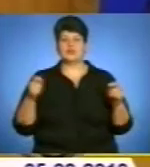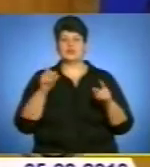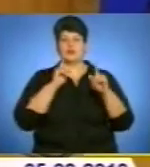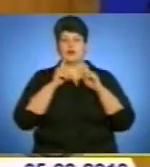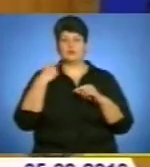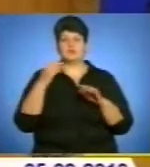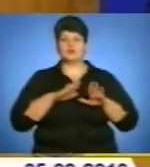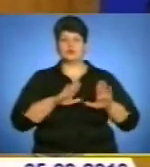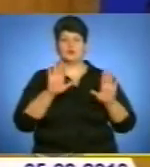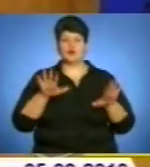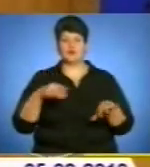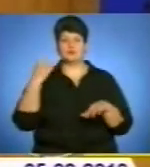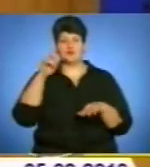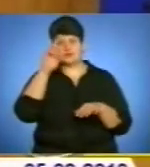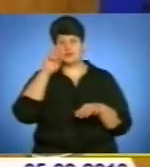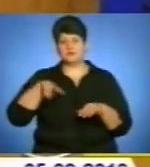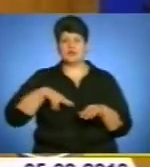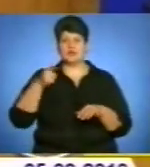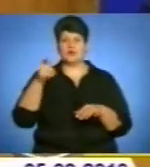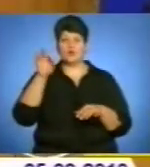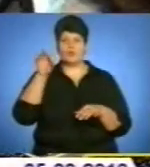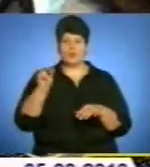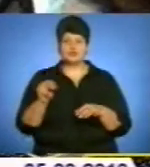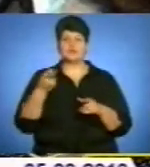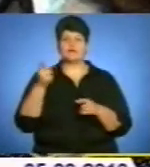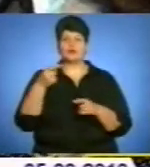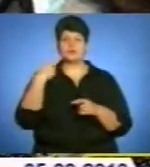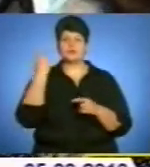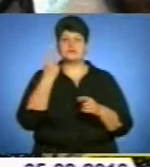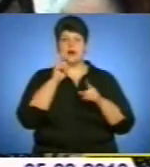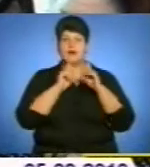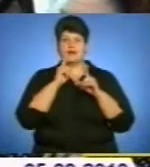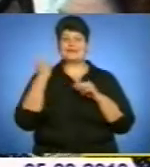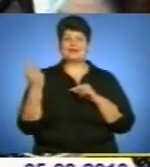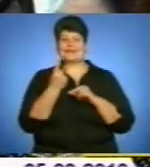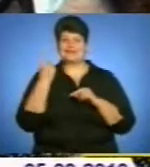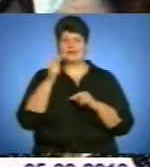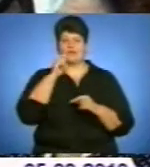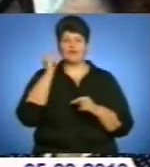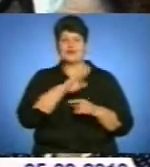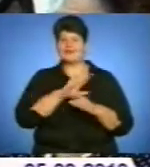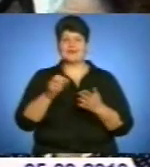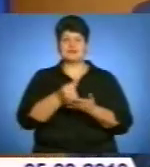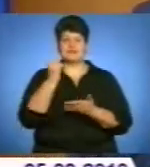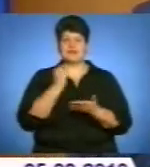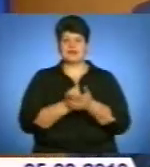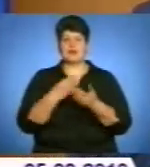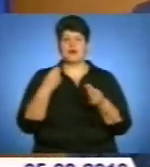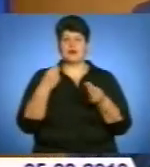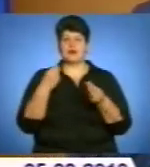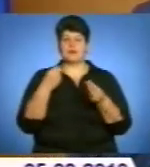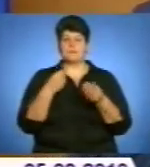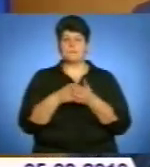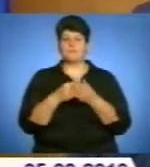облдержадміністрації Петро Годж наголосив, що Тернопільська обласна рада – єдина в Україні, яка не затвердила бюджет. Якщо